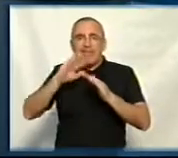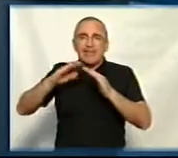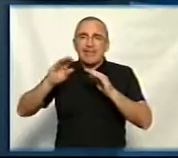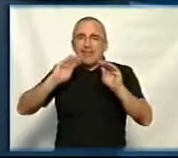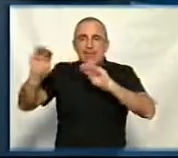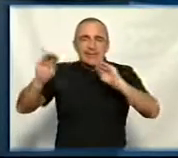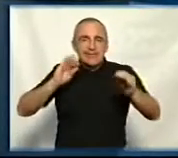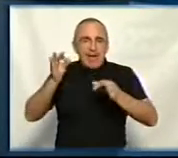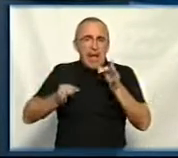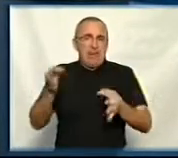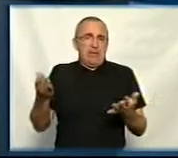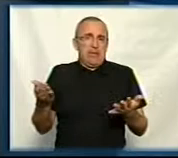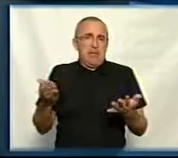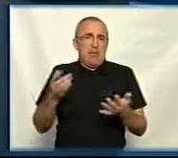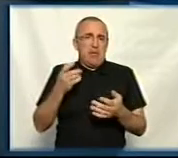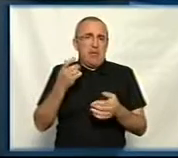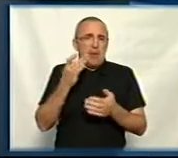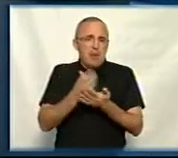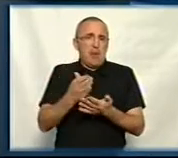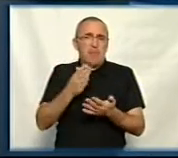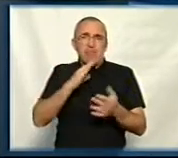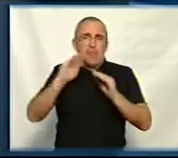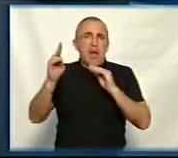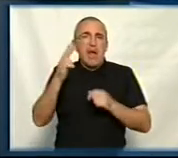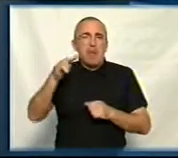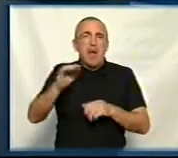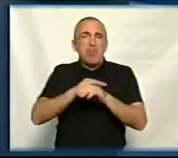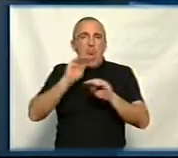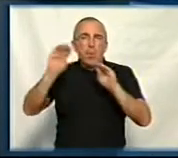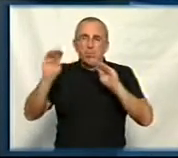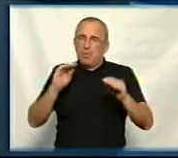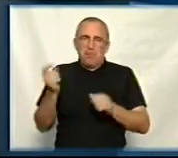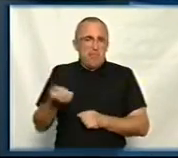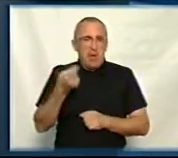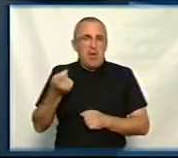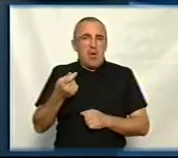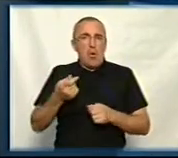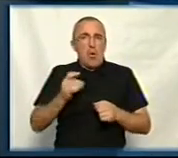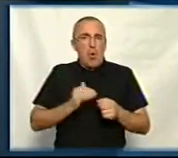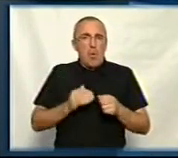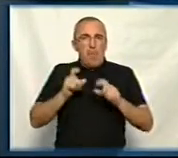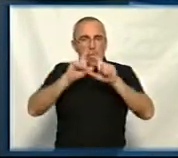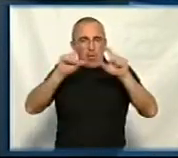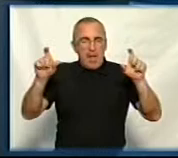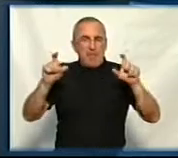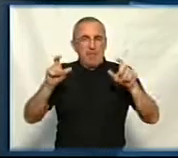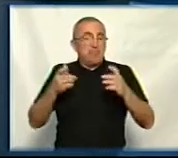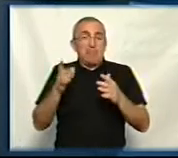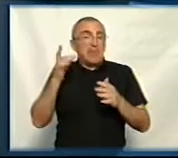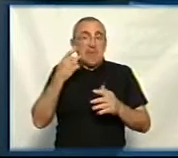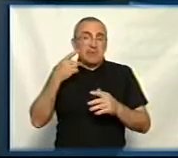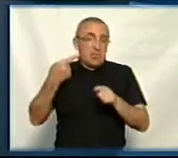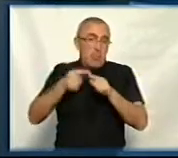Ну, я не знаю, багато, я думаю, є. КП благоустрою замало, так. Чи ви комунальні підприємства? Ну, не завжди ж вони будуть